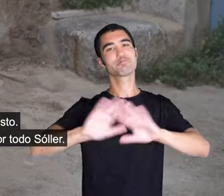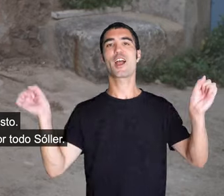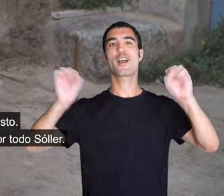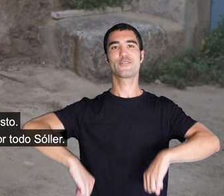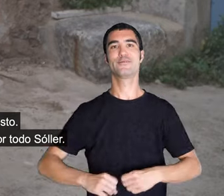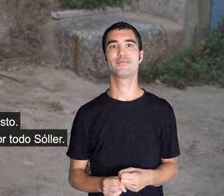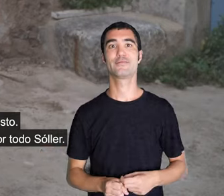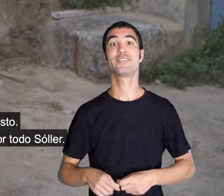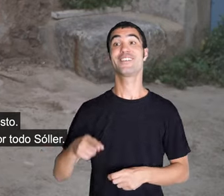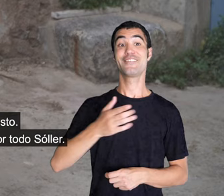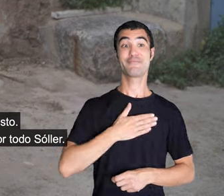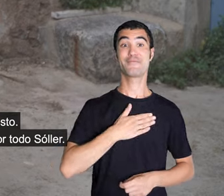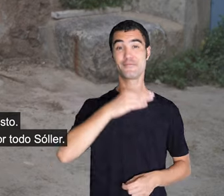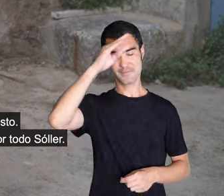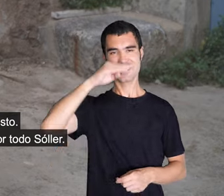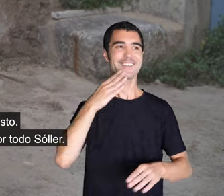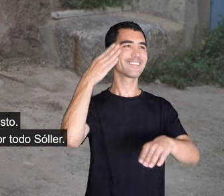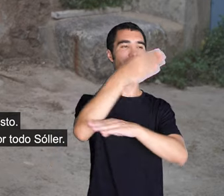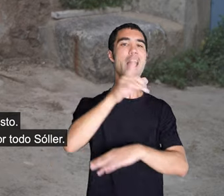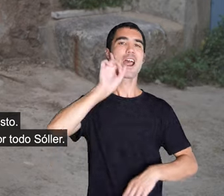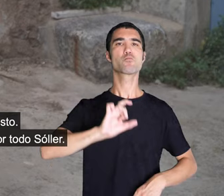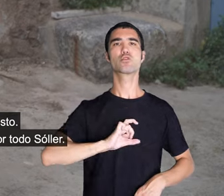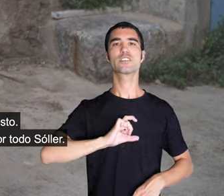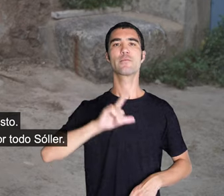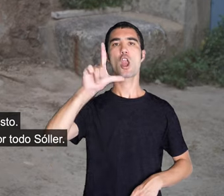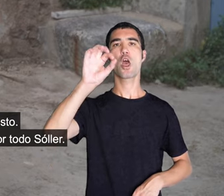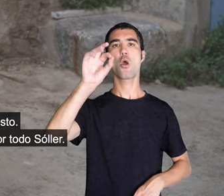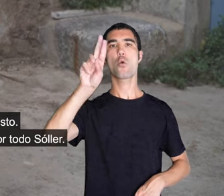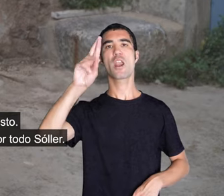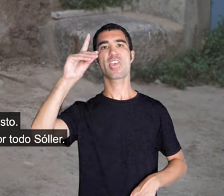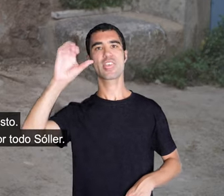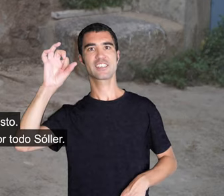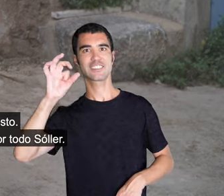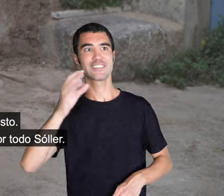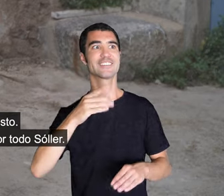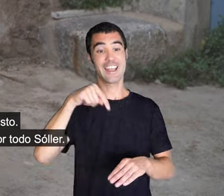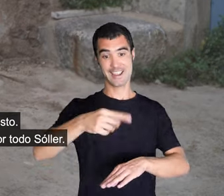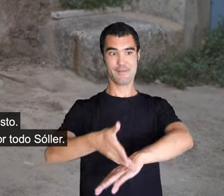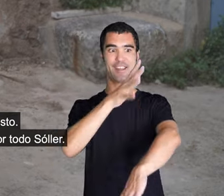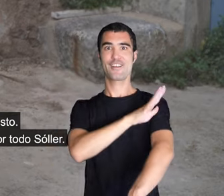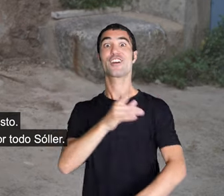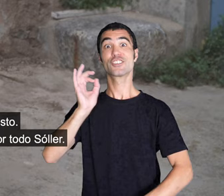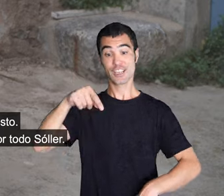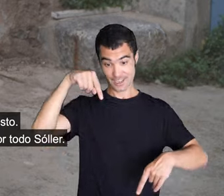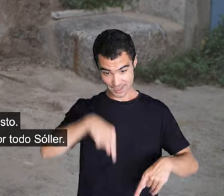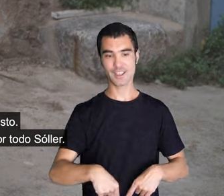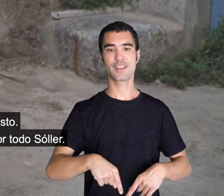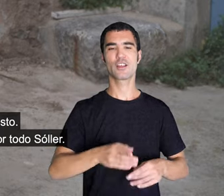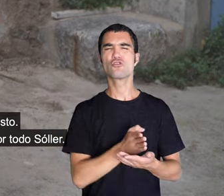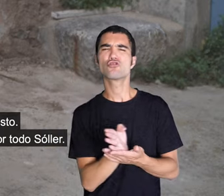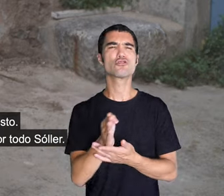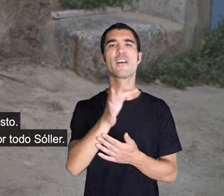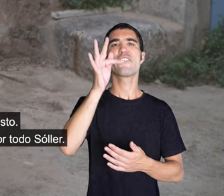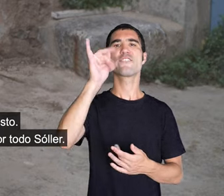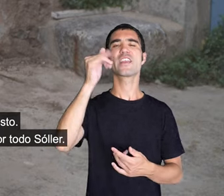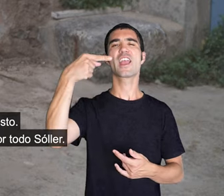de Lourdes, la va endur a Mallorca, però això és d'aquí, i va passar per la Figuera,